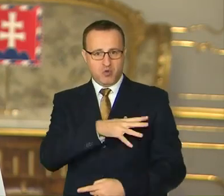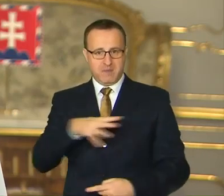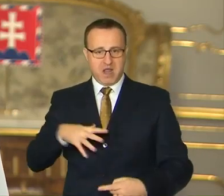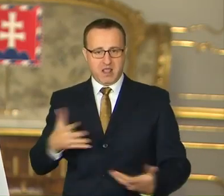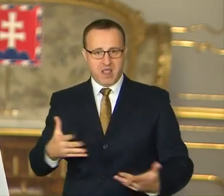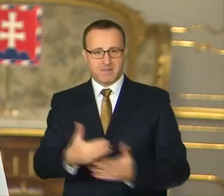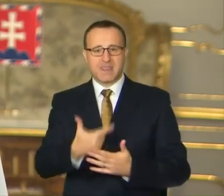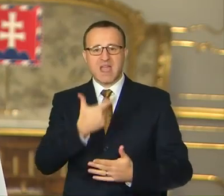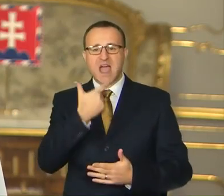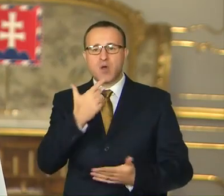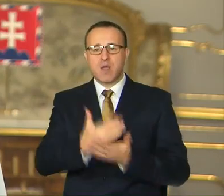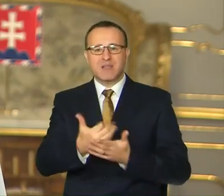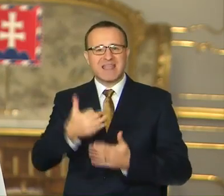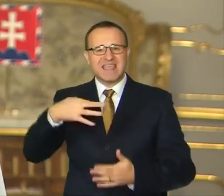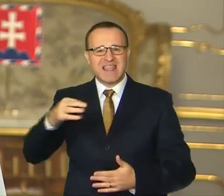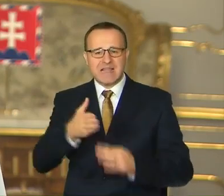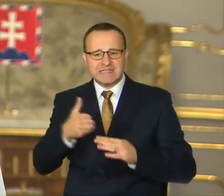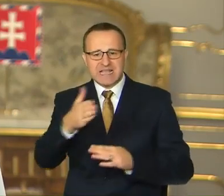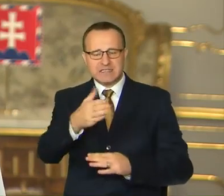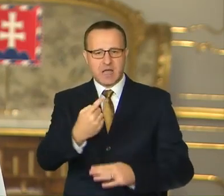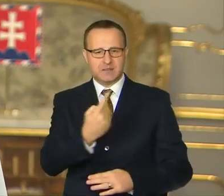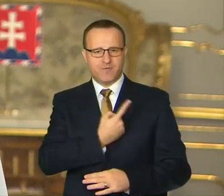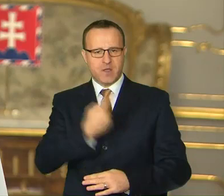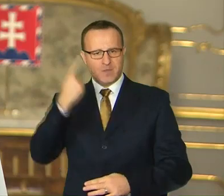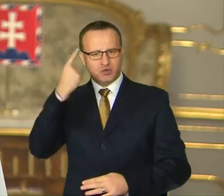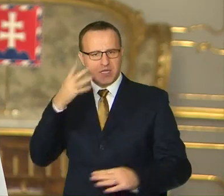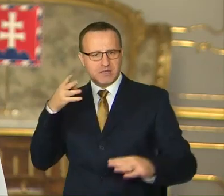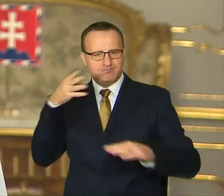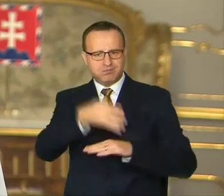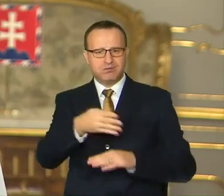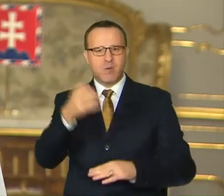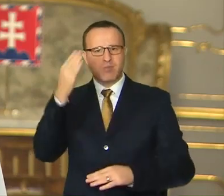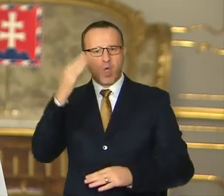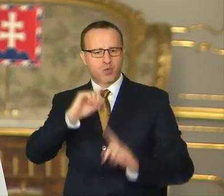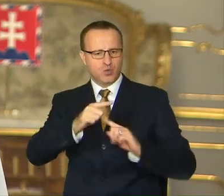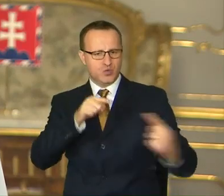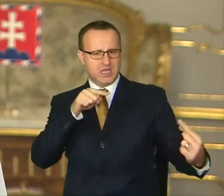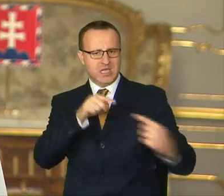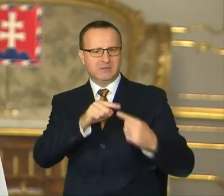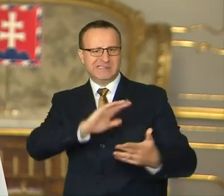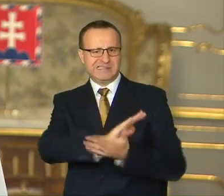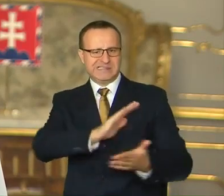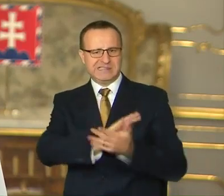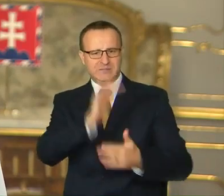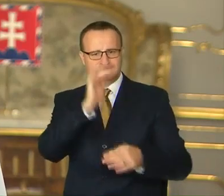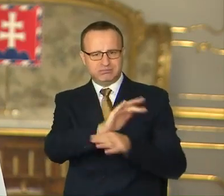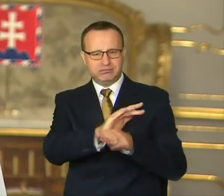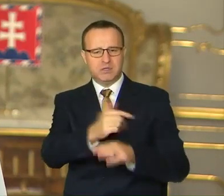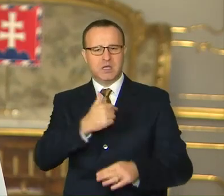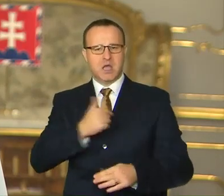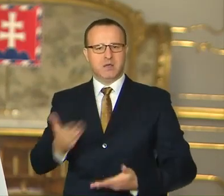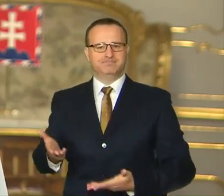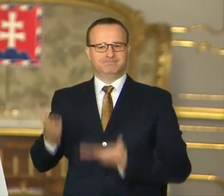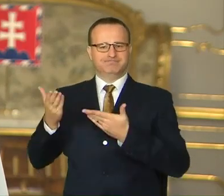Ako by jedinou cestou na presadenie svojich myšlienok bolo poníženie oponenta a vymedzenie sa na jeho úkor.